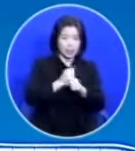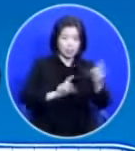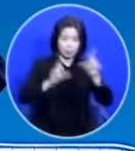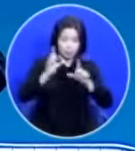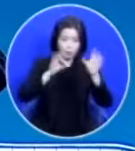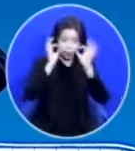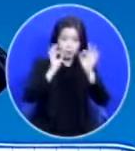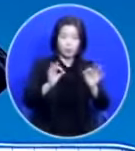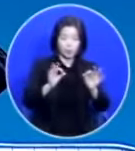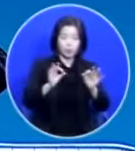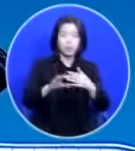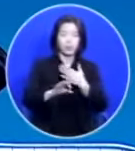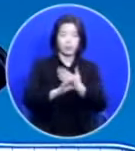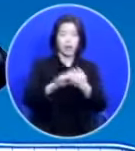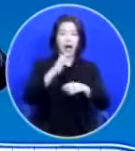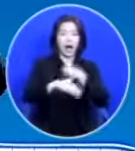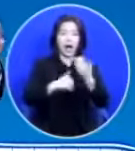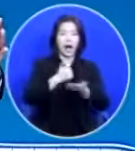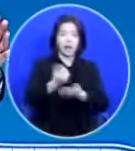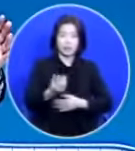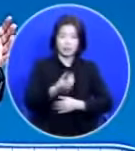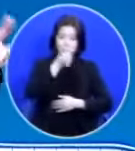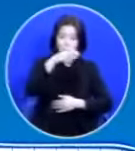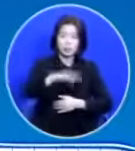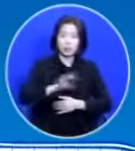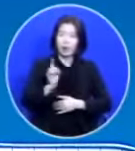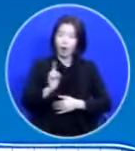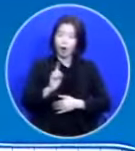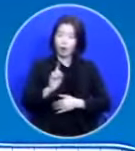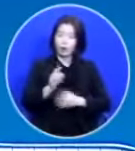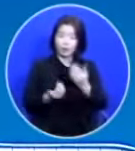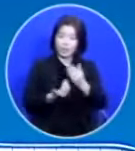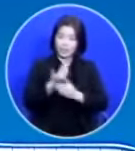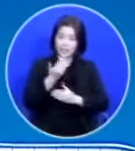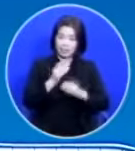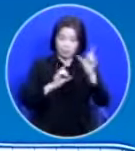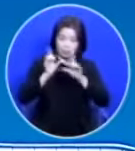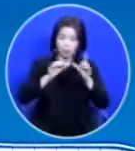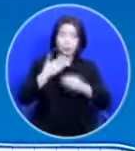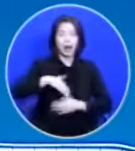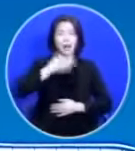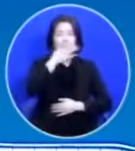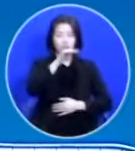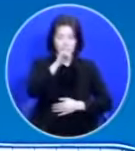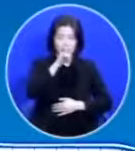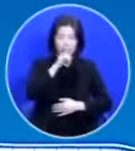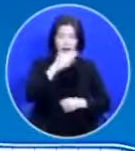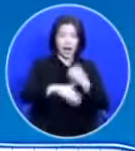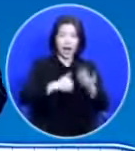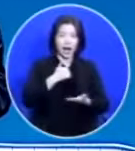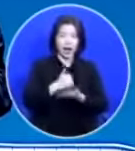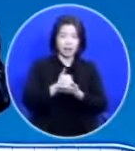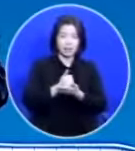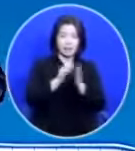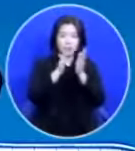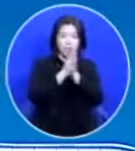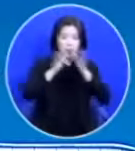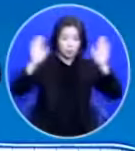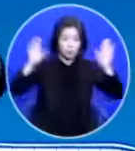하나님의 성소가 어떻게 생겼는지를 대략 알 수가 있습니다 하나님이 모세에게